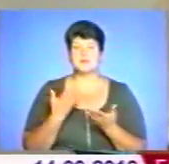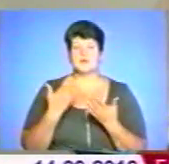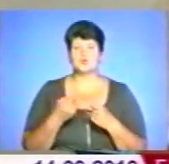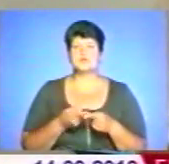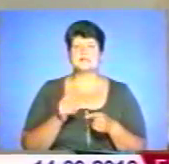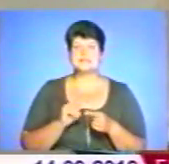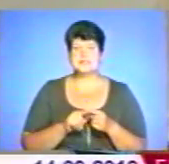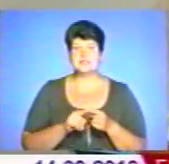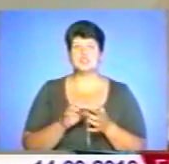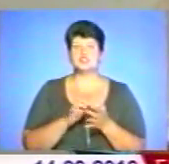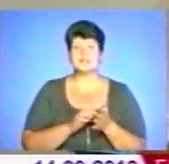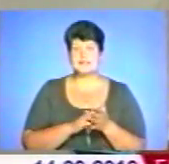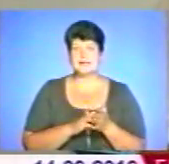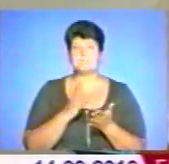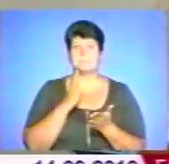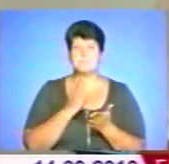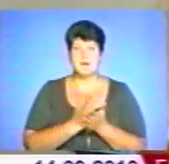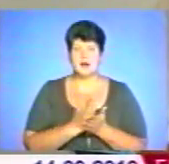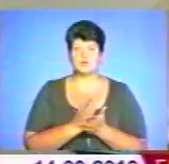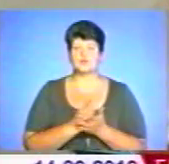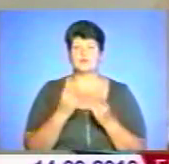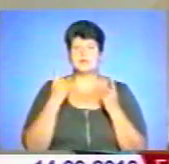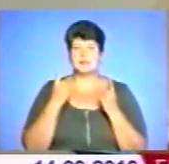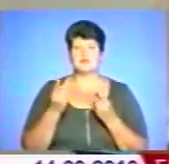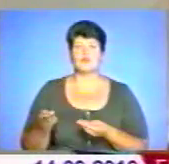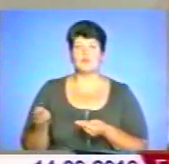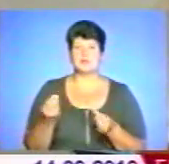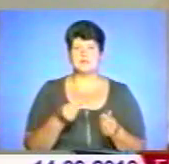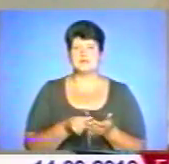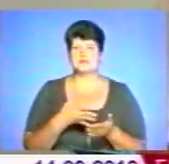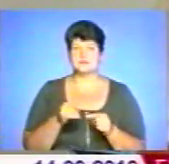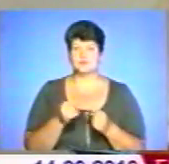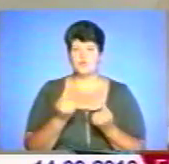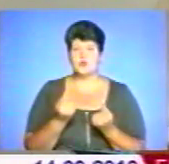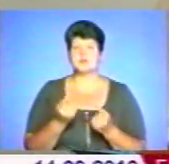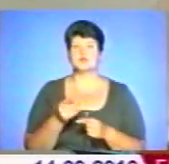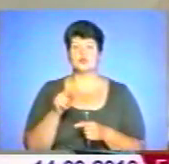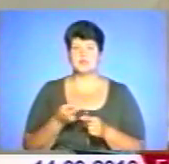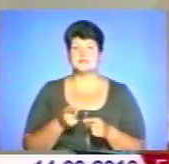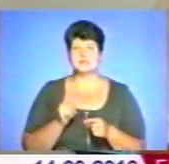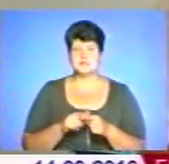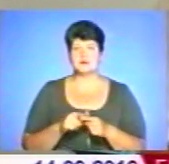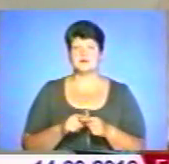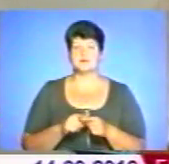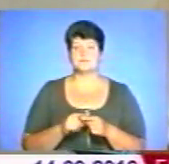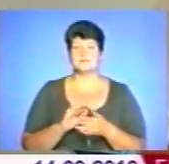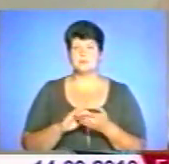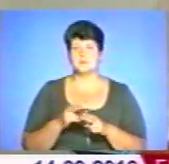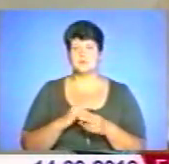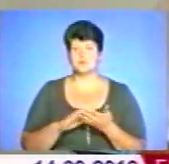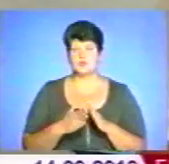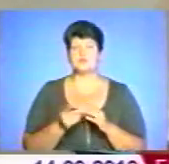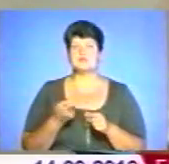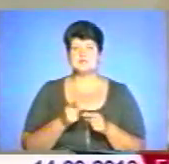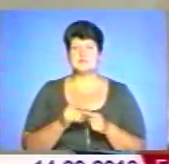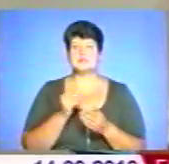чинники мають вагомий вплив на ціну утворення, то, безперечно, що це нікуди ми не дінемося, ці